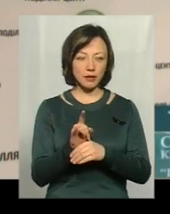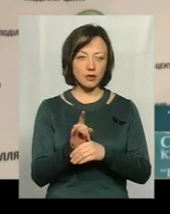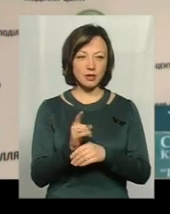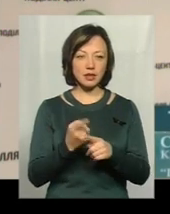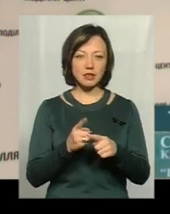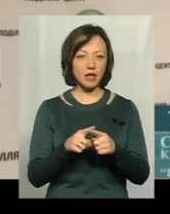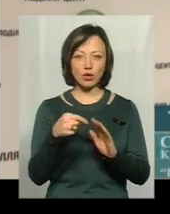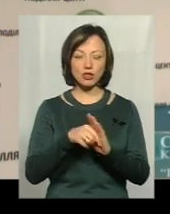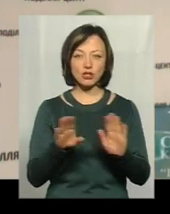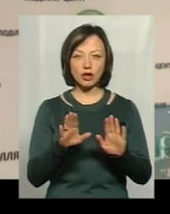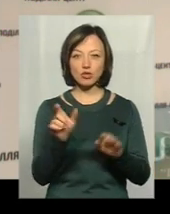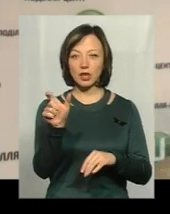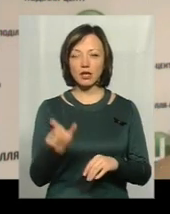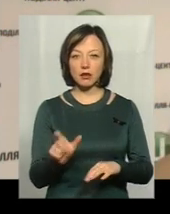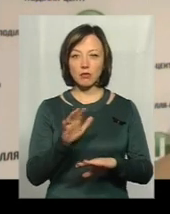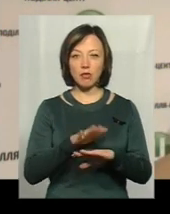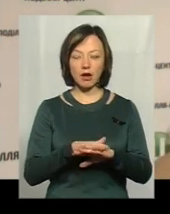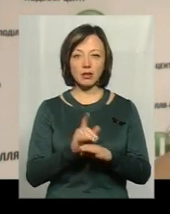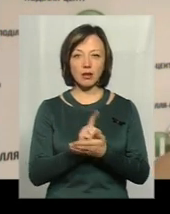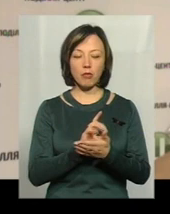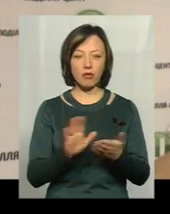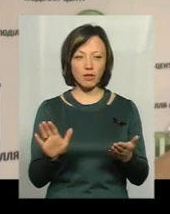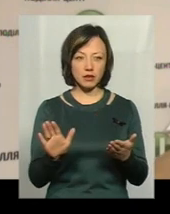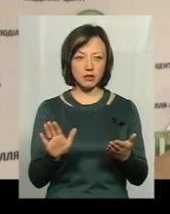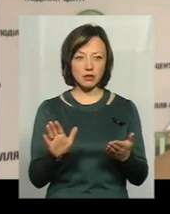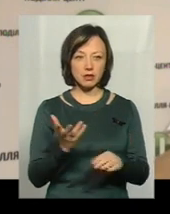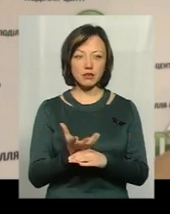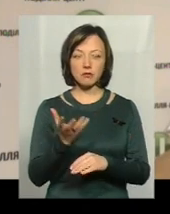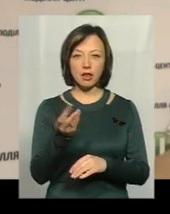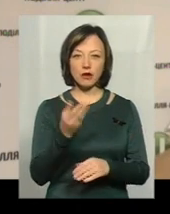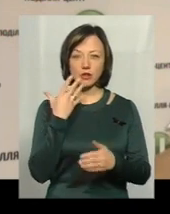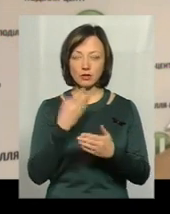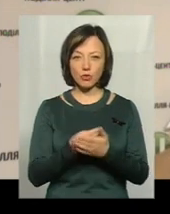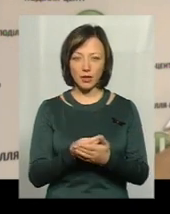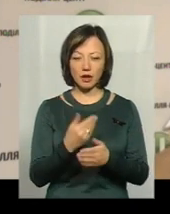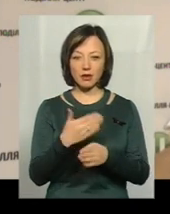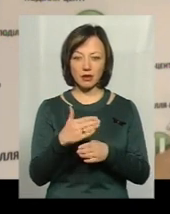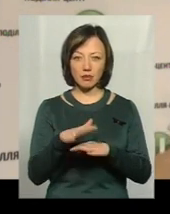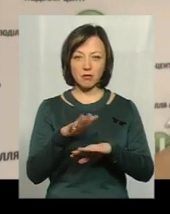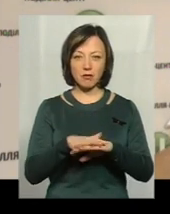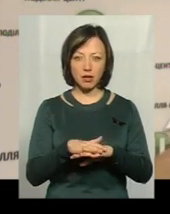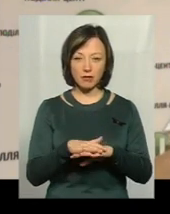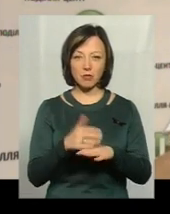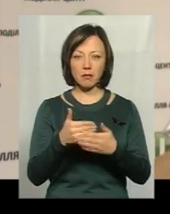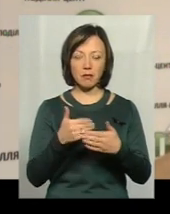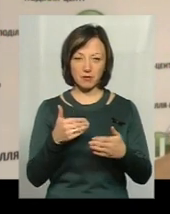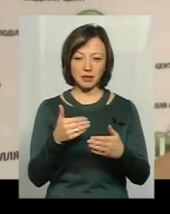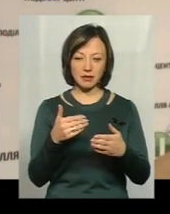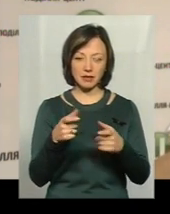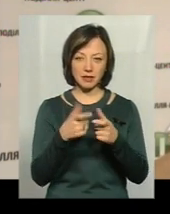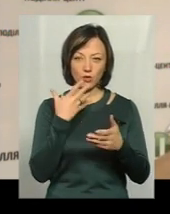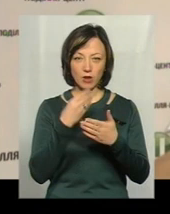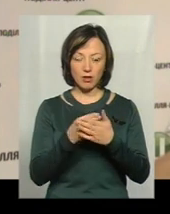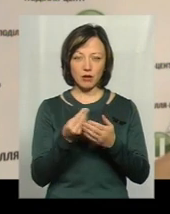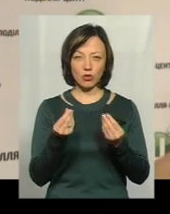це не означає, що клієнт банку не повинен сплачувати свої зобов'язання перед банком за кредитним рахунком.